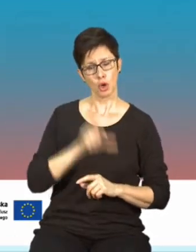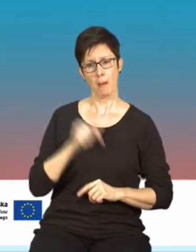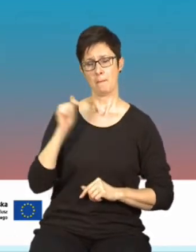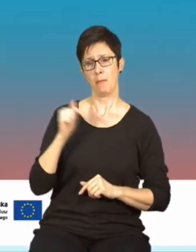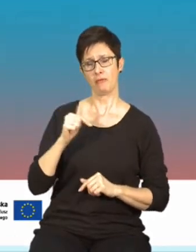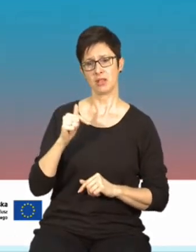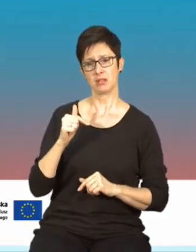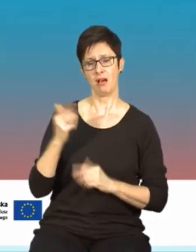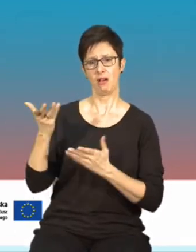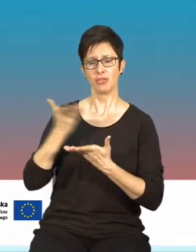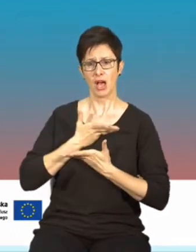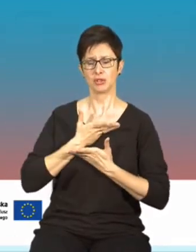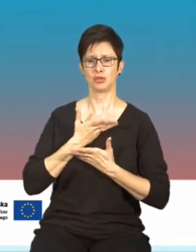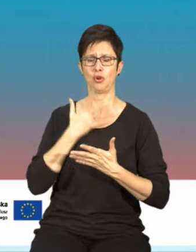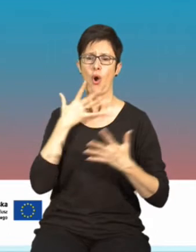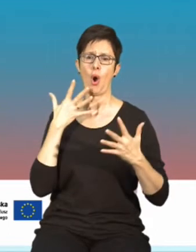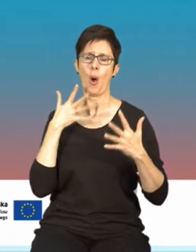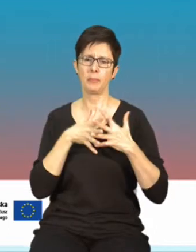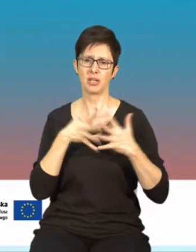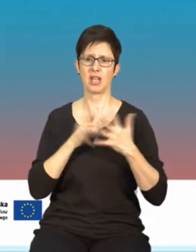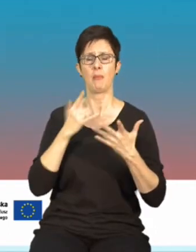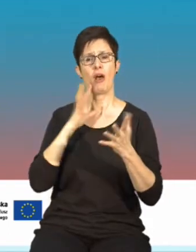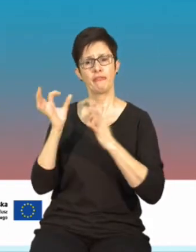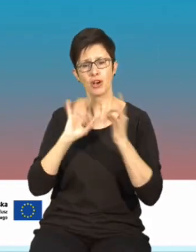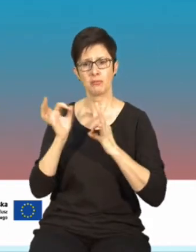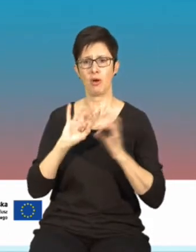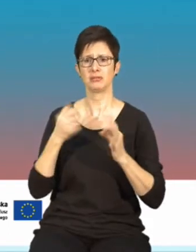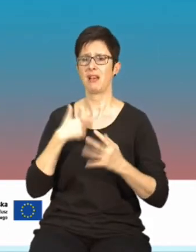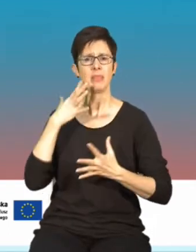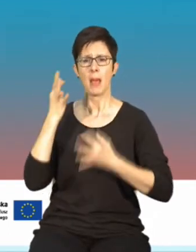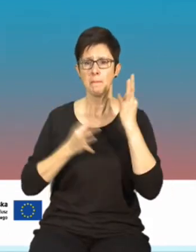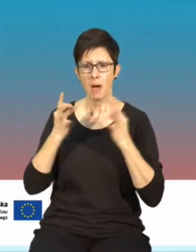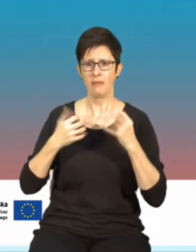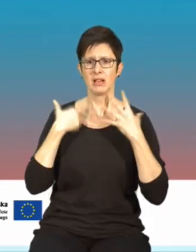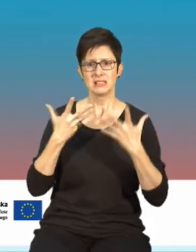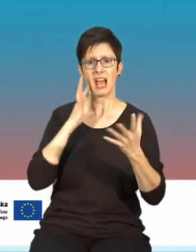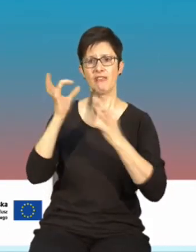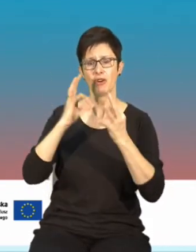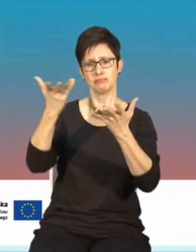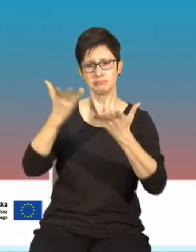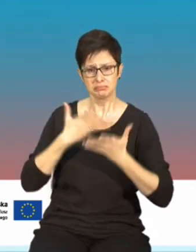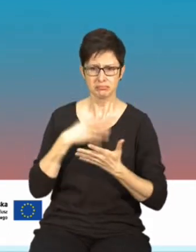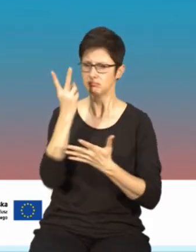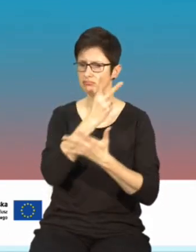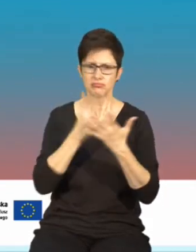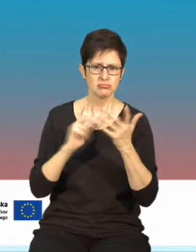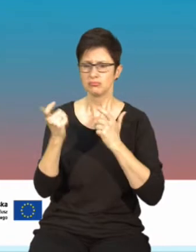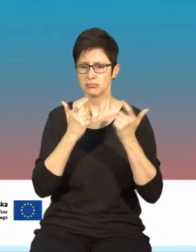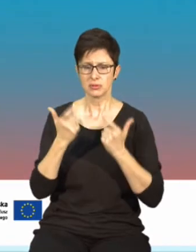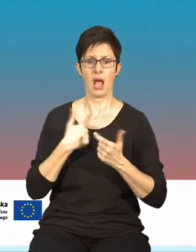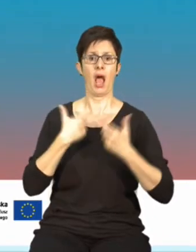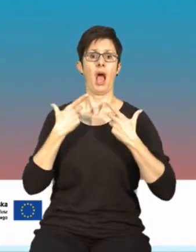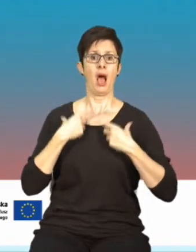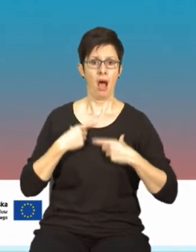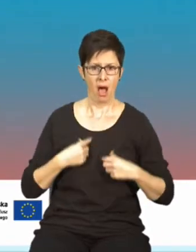jakąś opinię bądź informację na temat rozwiania swoich wątpliwości co do PEM-ów, zostaje traktowana od razu jako tak zwany